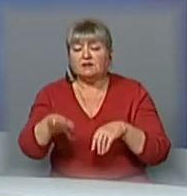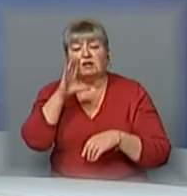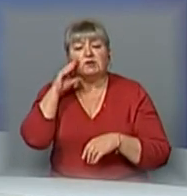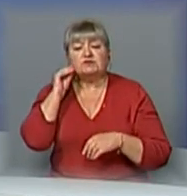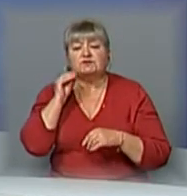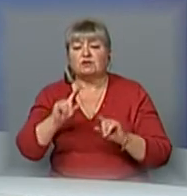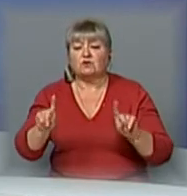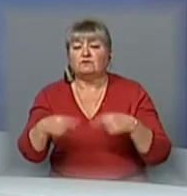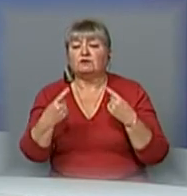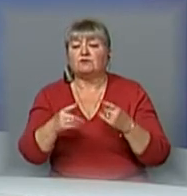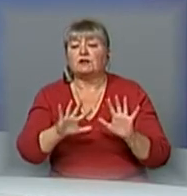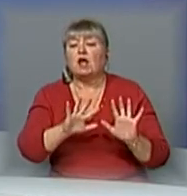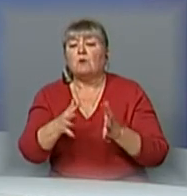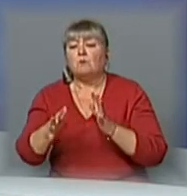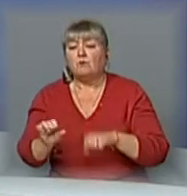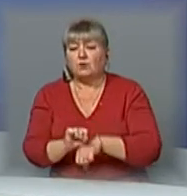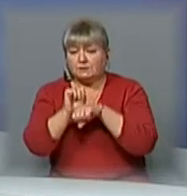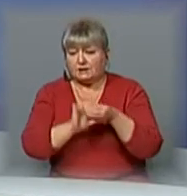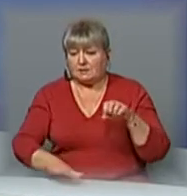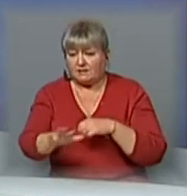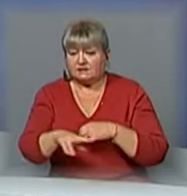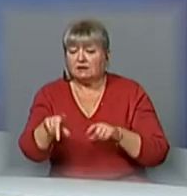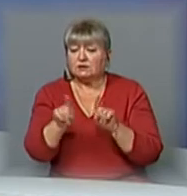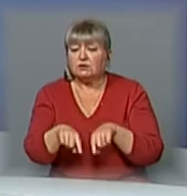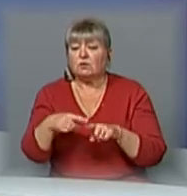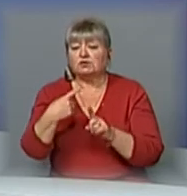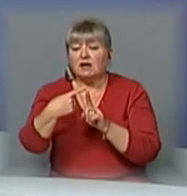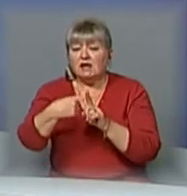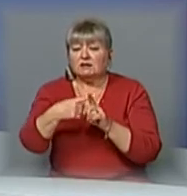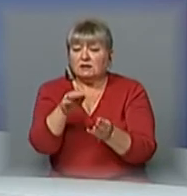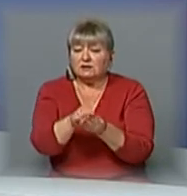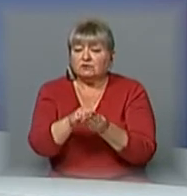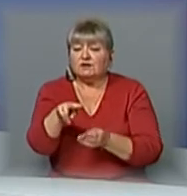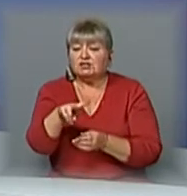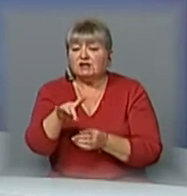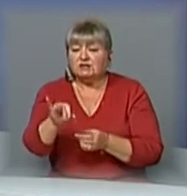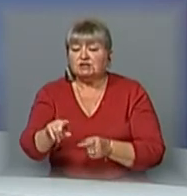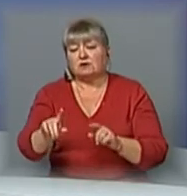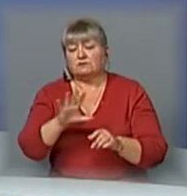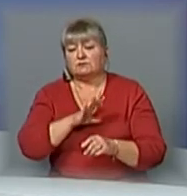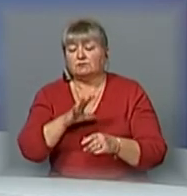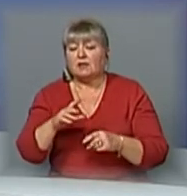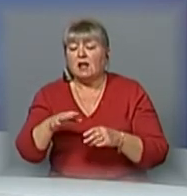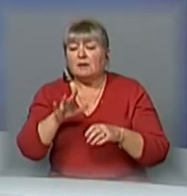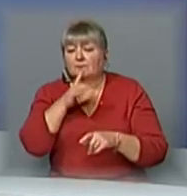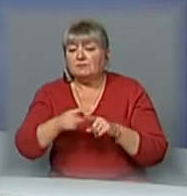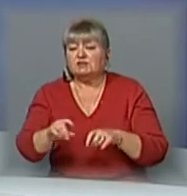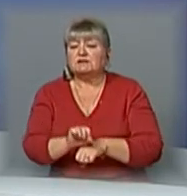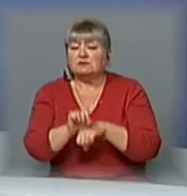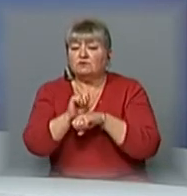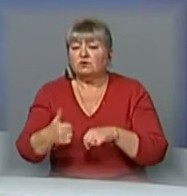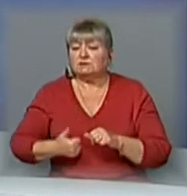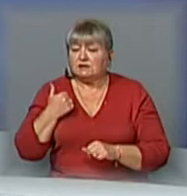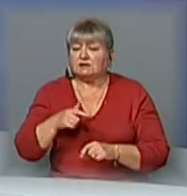відтворили події Майдану. Також на Личаківському кладовищі вшанували загиблих під час Революції Гідності. Там відбулось покладання